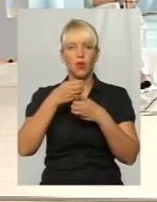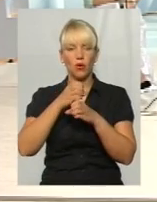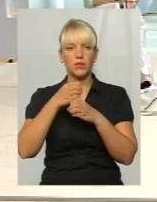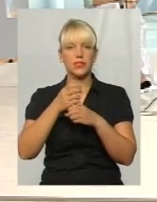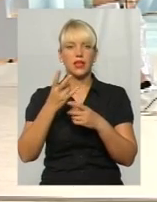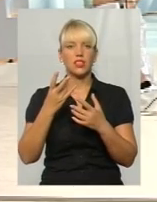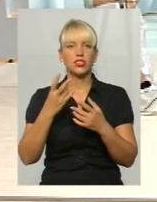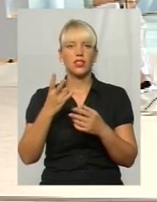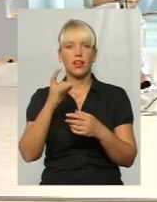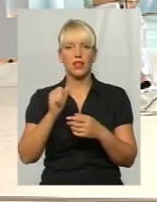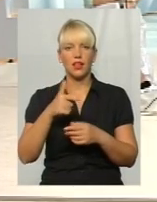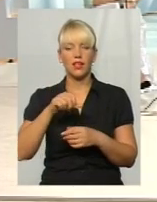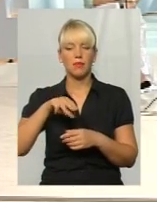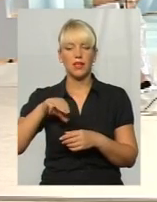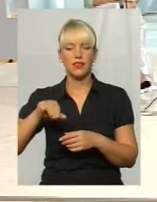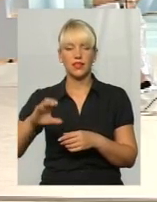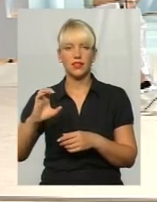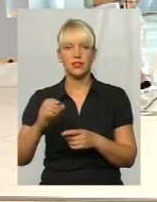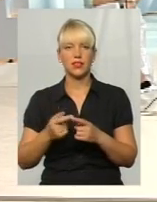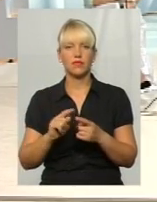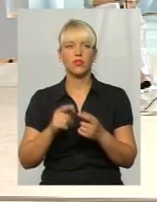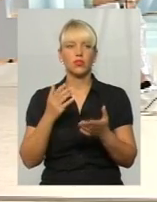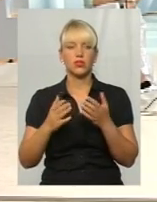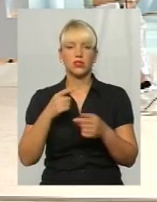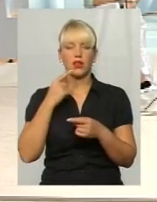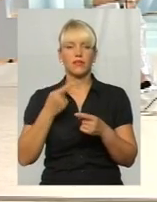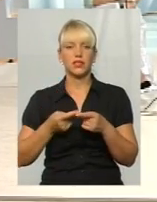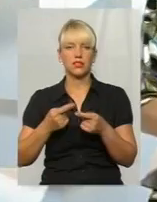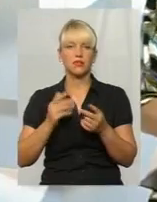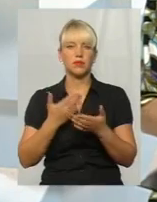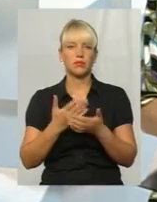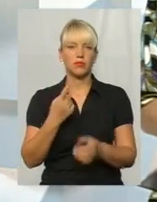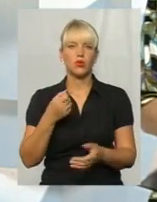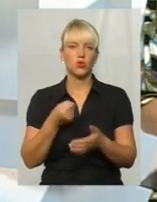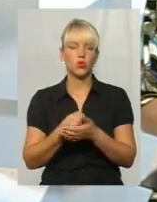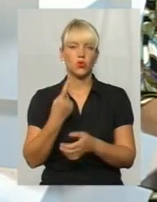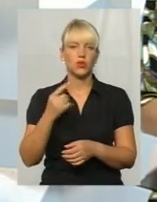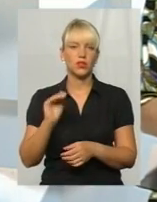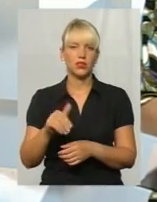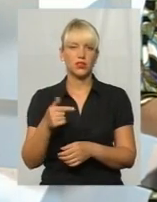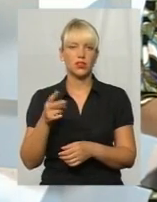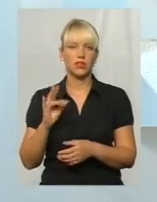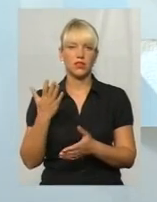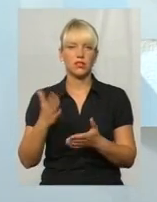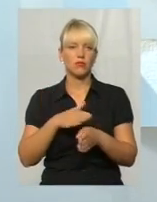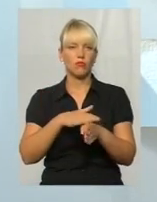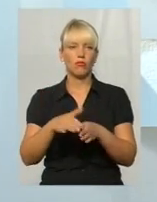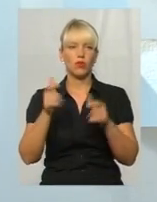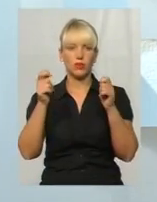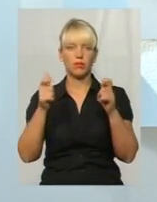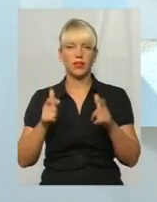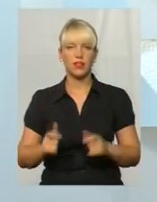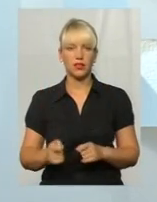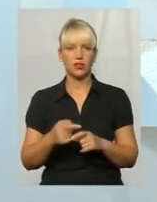якою говорить Лариса Ульяновна, це все одно аналізи будуть стоїти до тисячі. Це, якщо брати, полний пакет. Полний